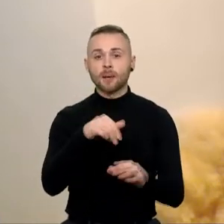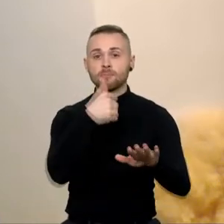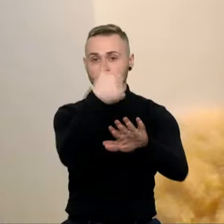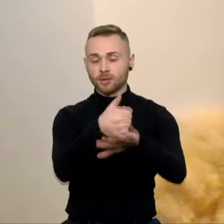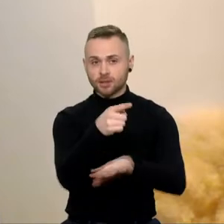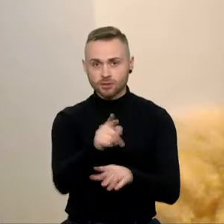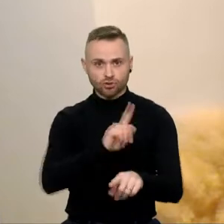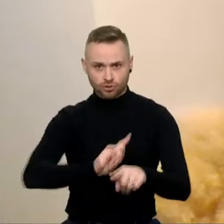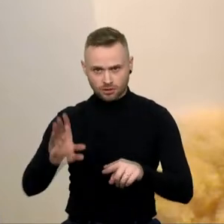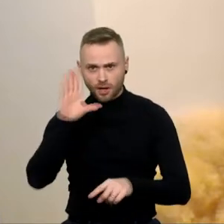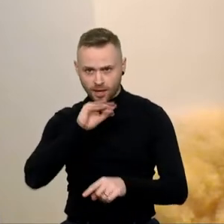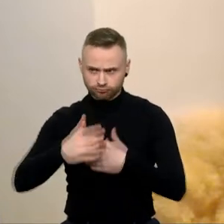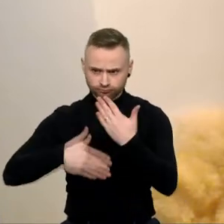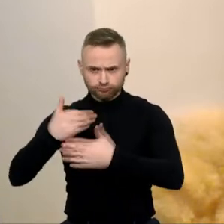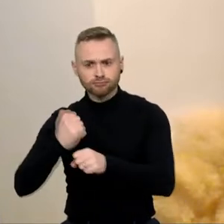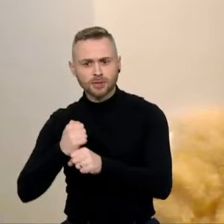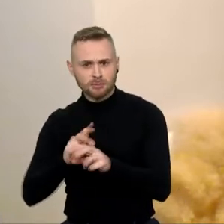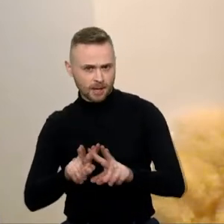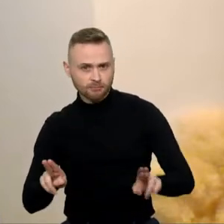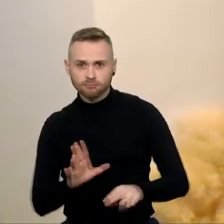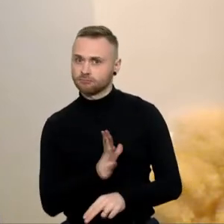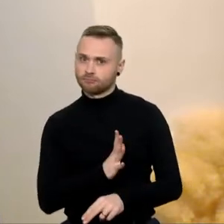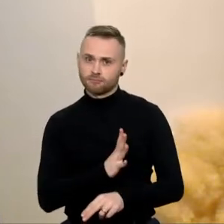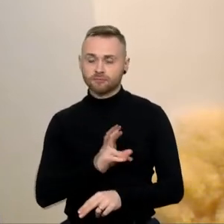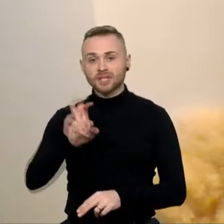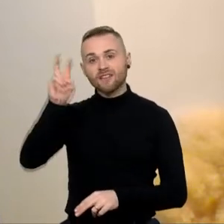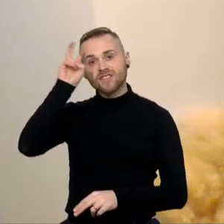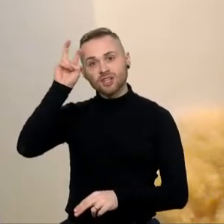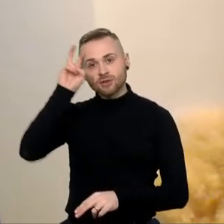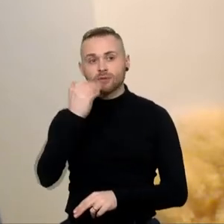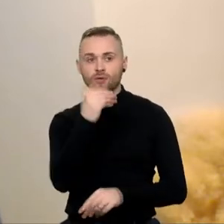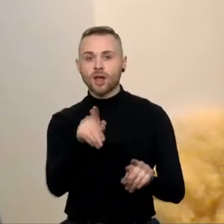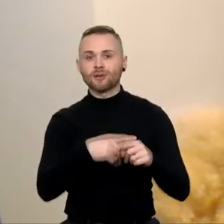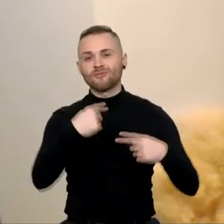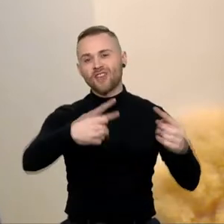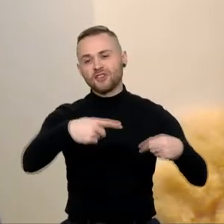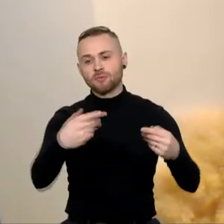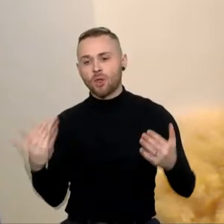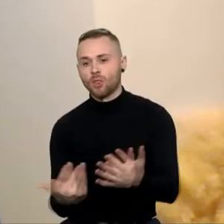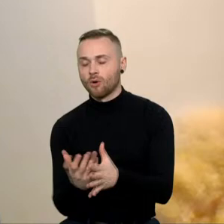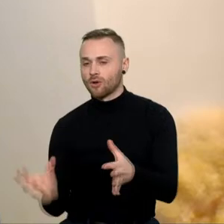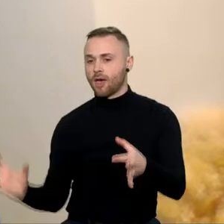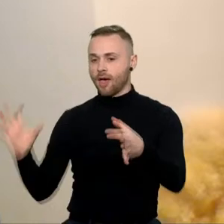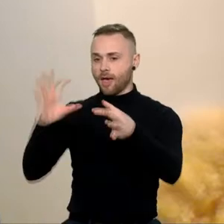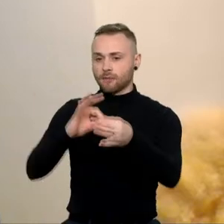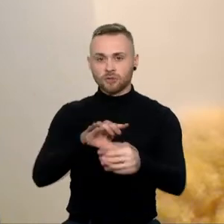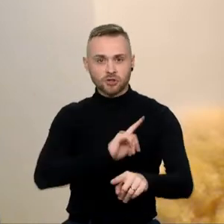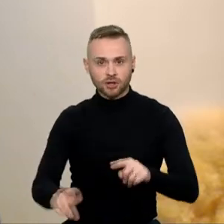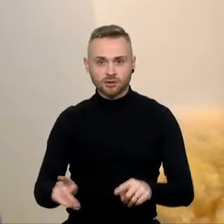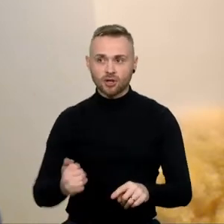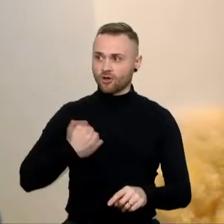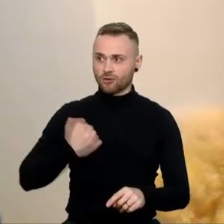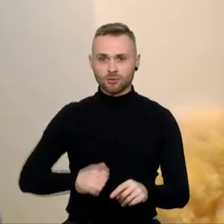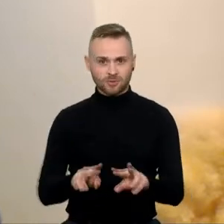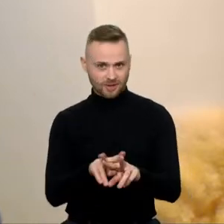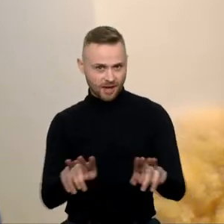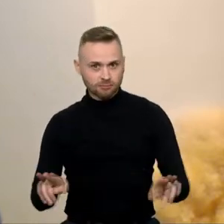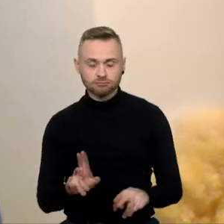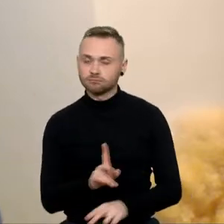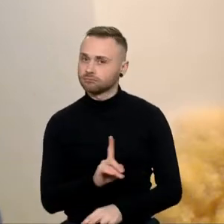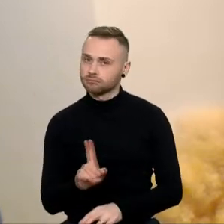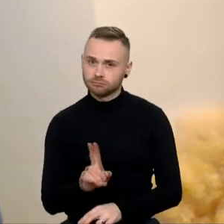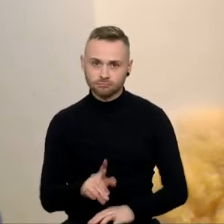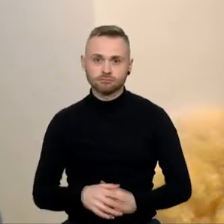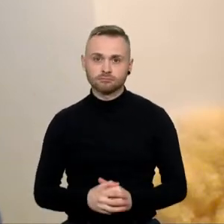Ministerija nėra kažkokia priekaba, kurią galiu prikabinti prie naujo vežimaičio ir jis tiekmingai kartu su kariuome nevažiuos. Vis dėlto